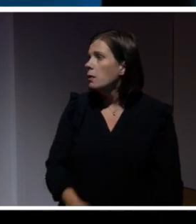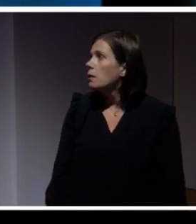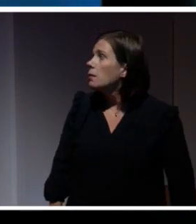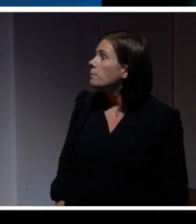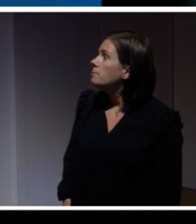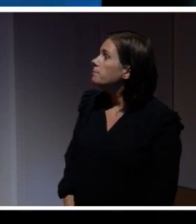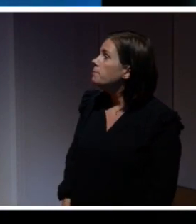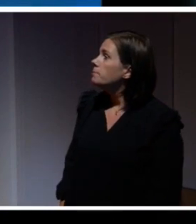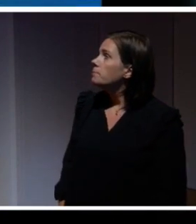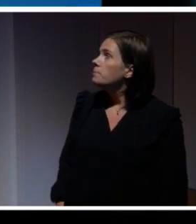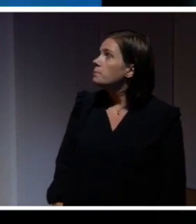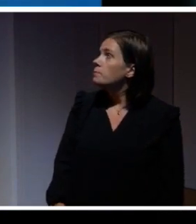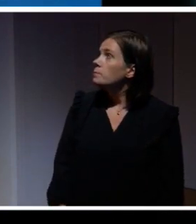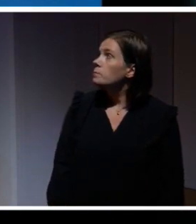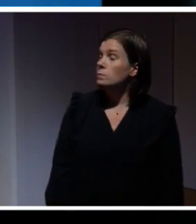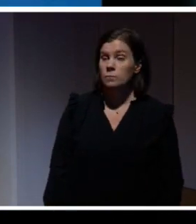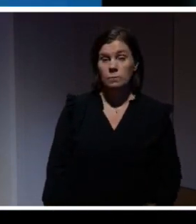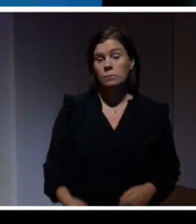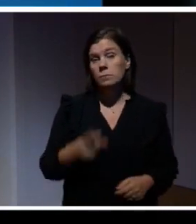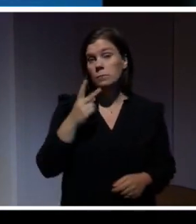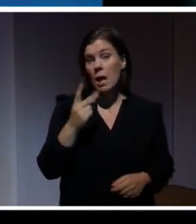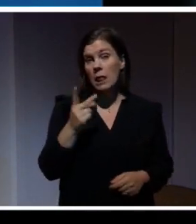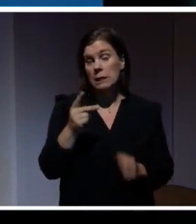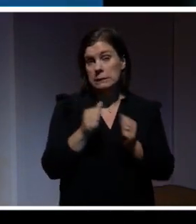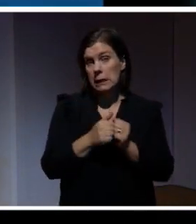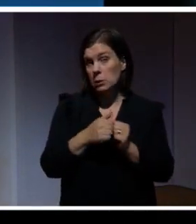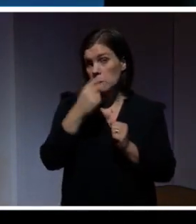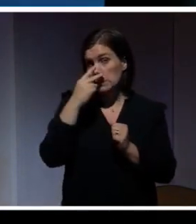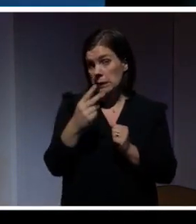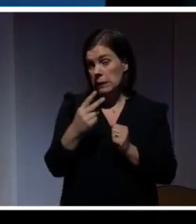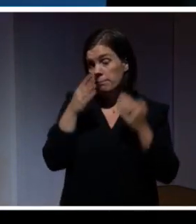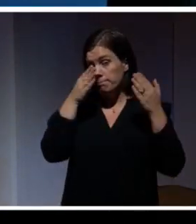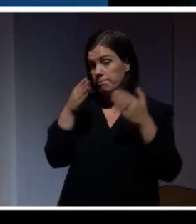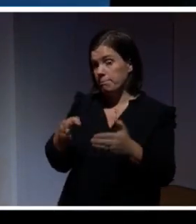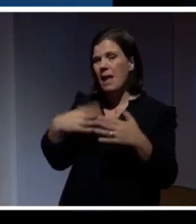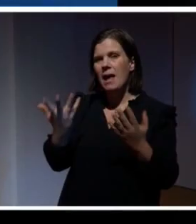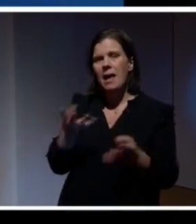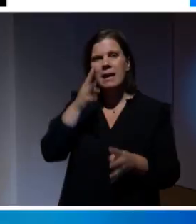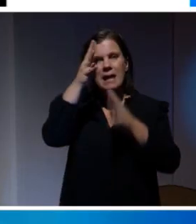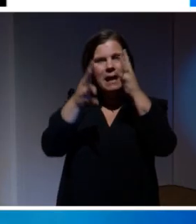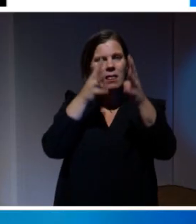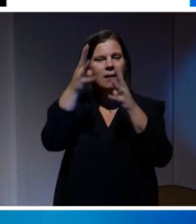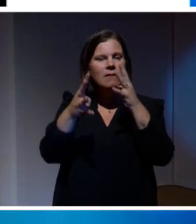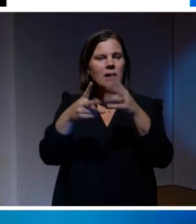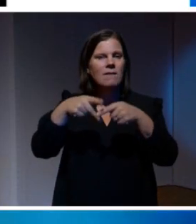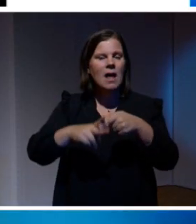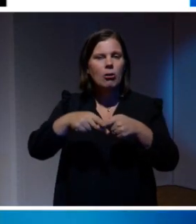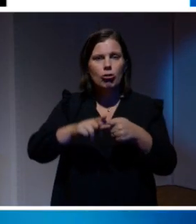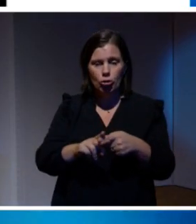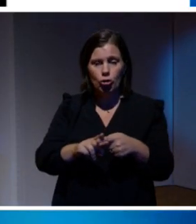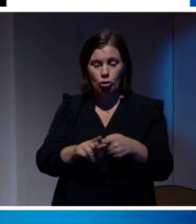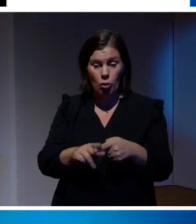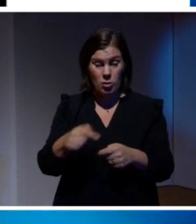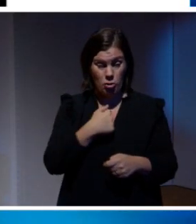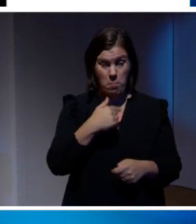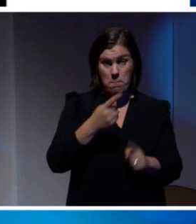Ett helt annat sätt att se på det, det är att titta på det som ett kreativt verktyg faktiskt. När jag började